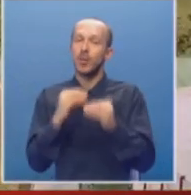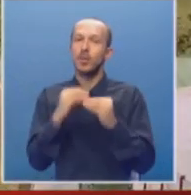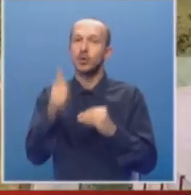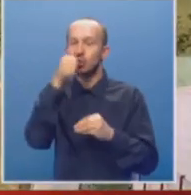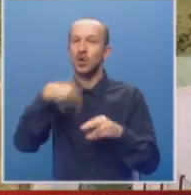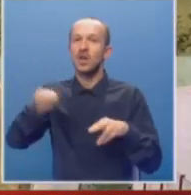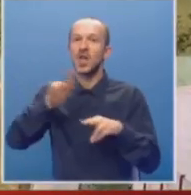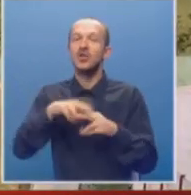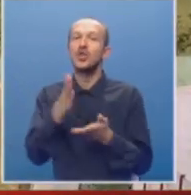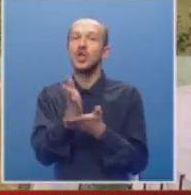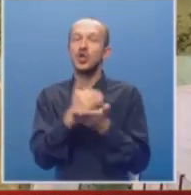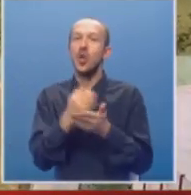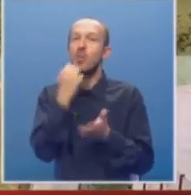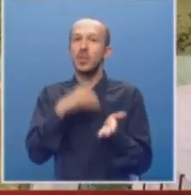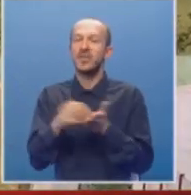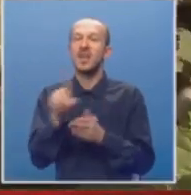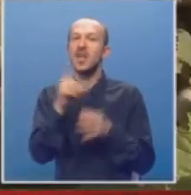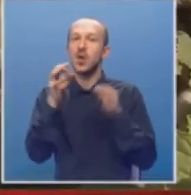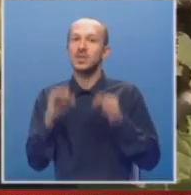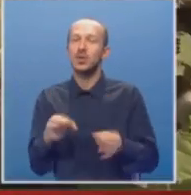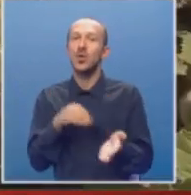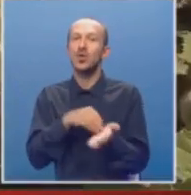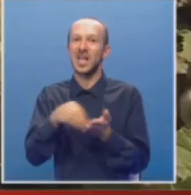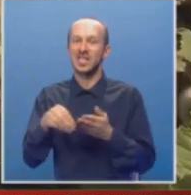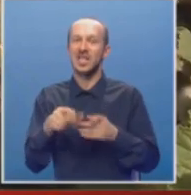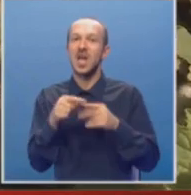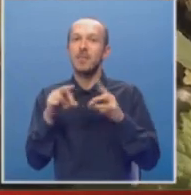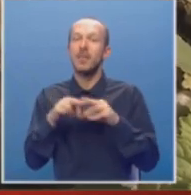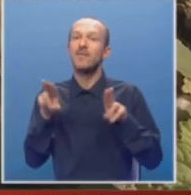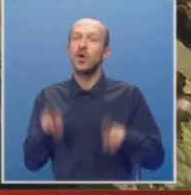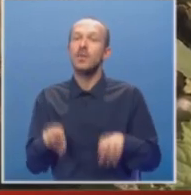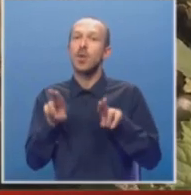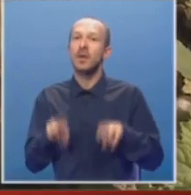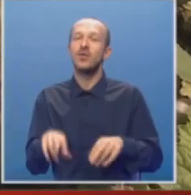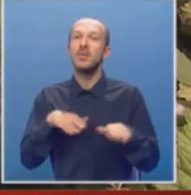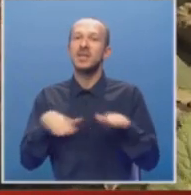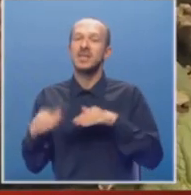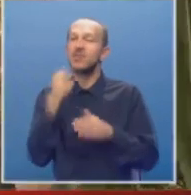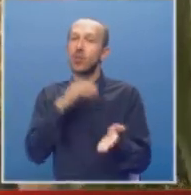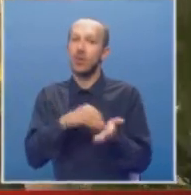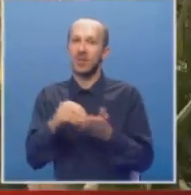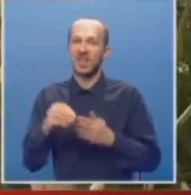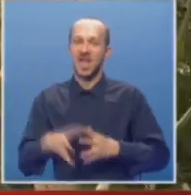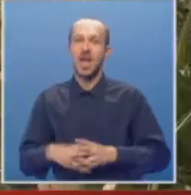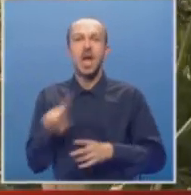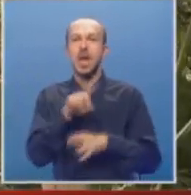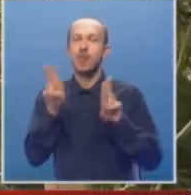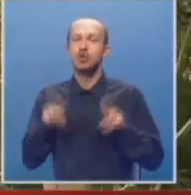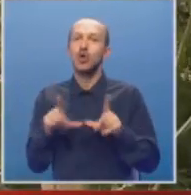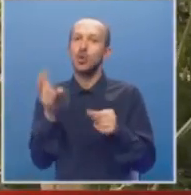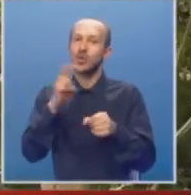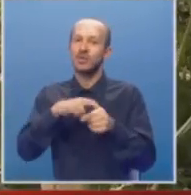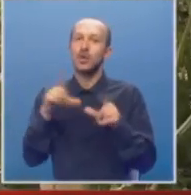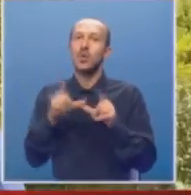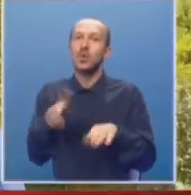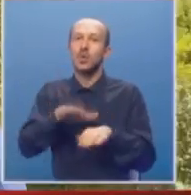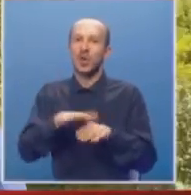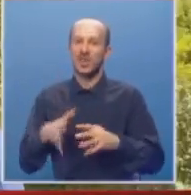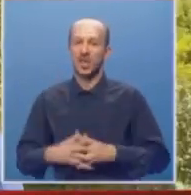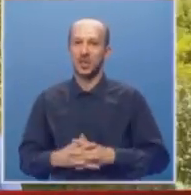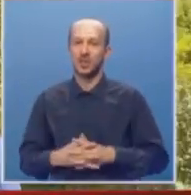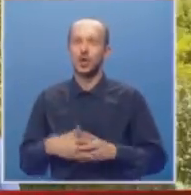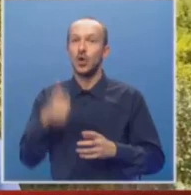što najveći dio poljoprivrednika nije osigural zasade, pa formalno-pravno, Ministarstvo poljoprivrede ne može učestovati u nadoknadi.